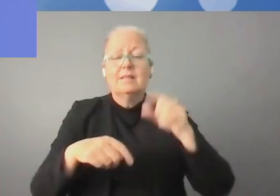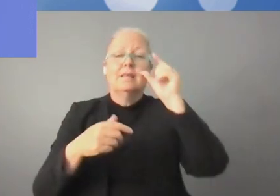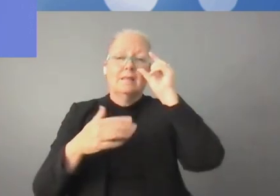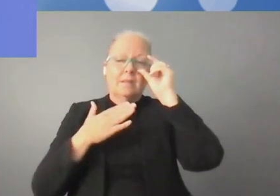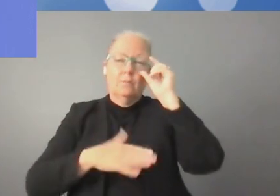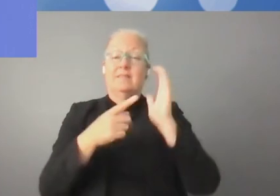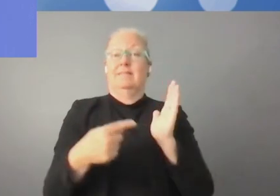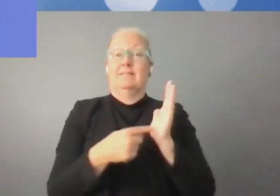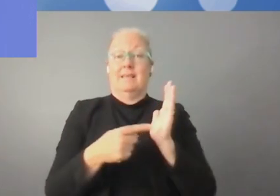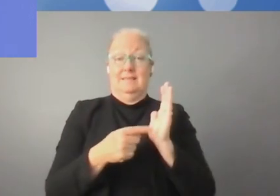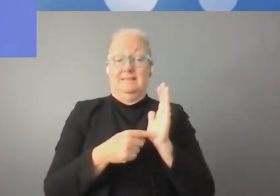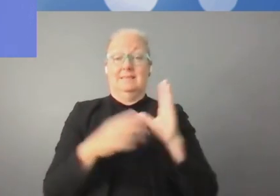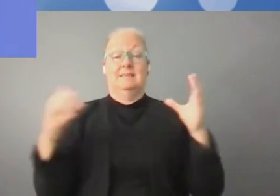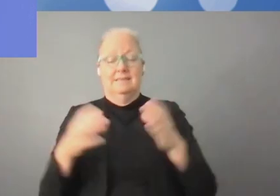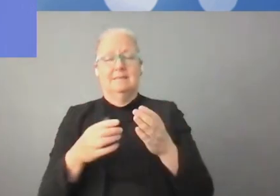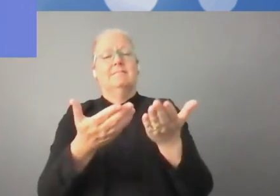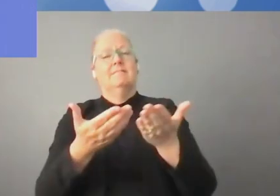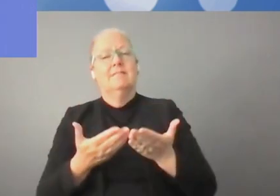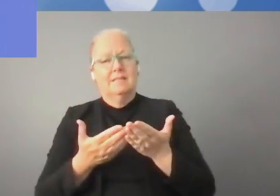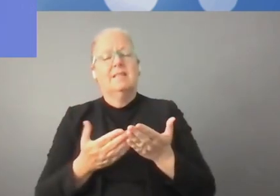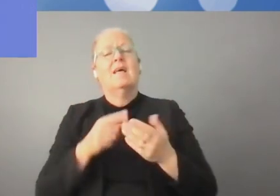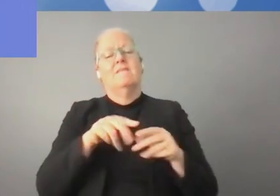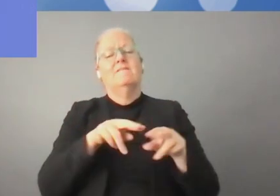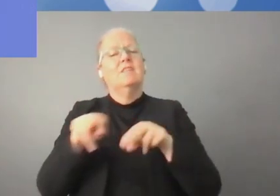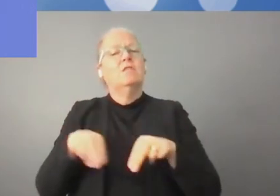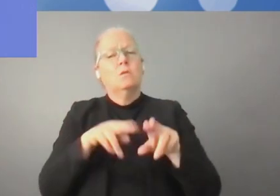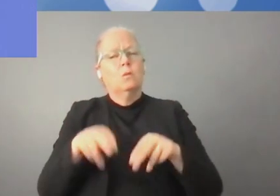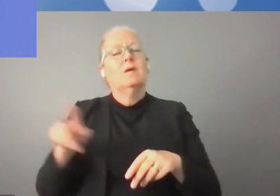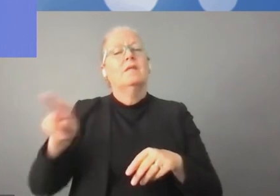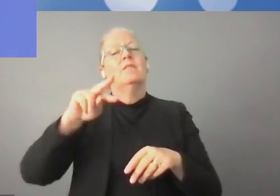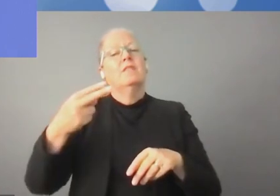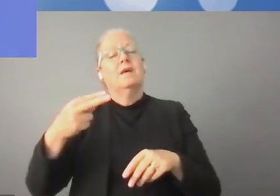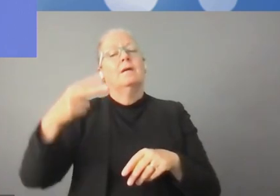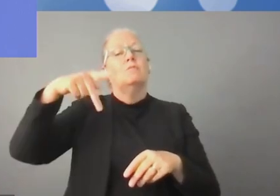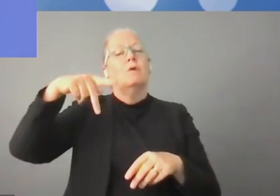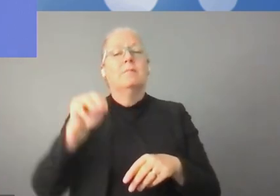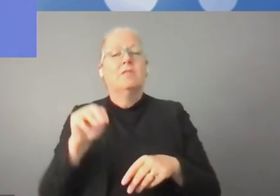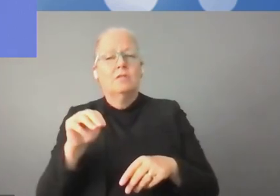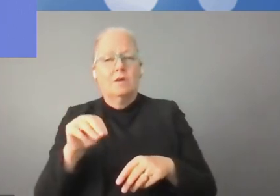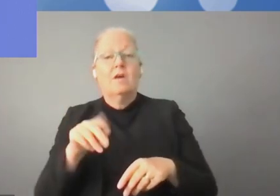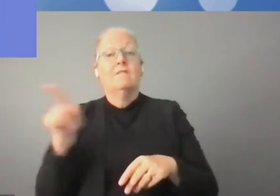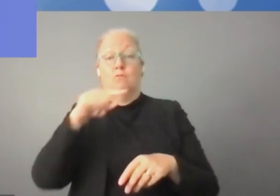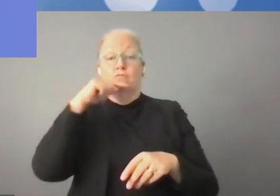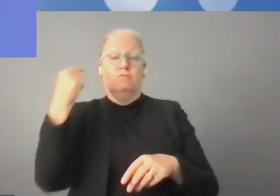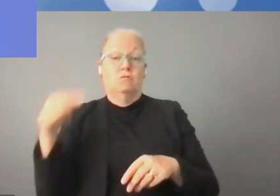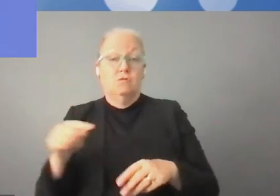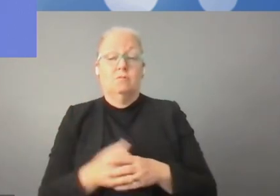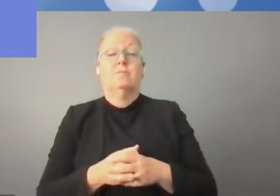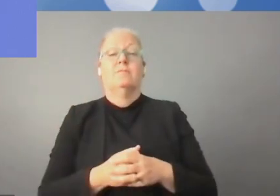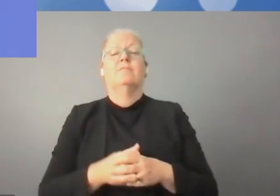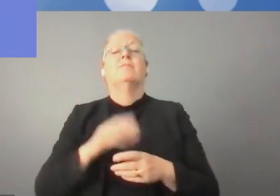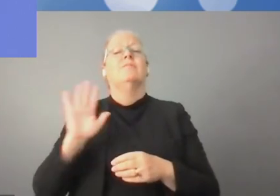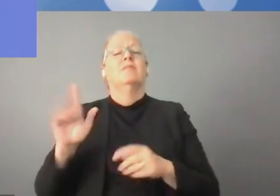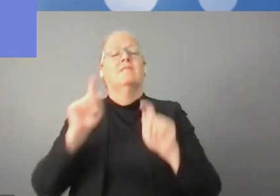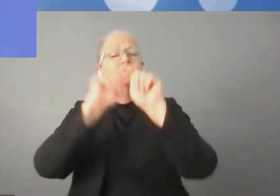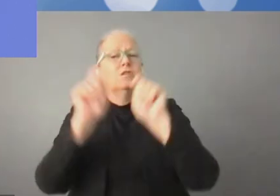donc atteint déjà la moitié du temps de notre discussion. Nous demandons maintenant à l'équipe technique d